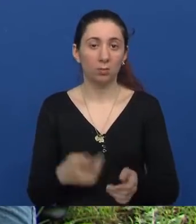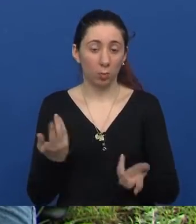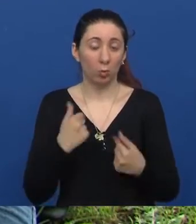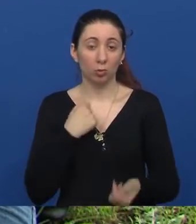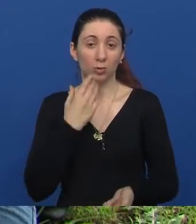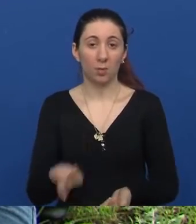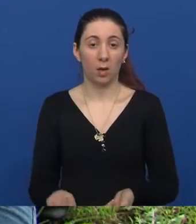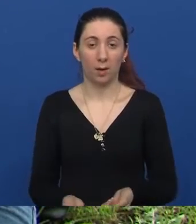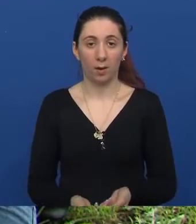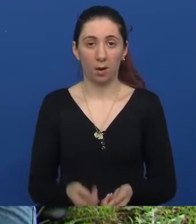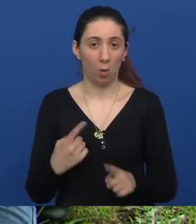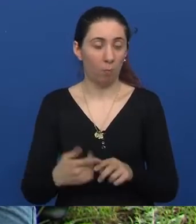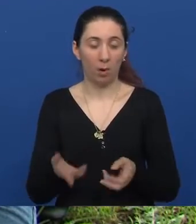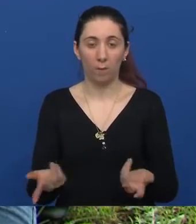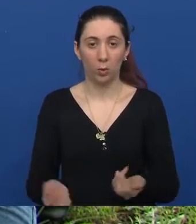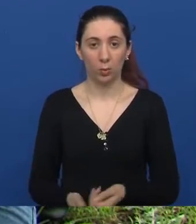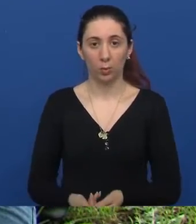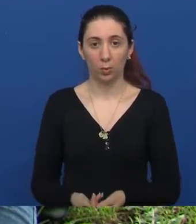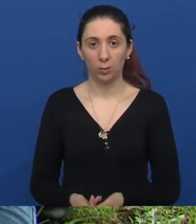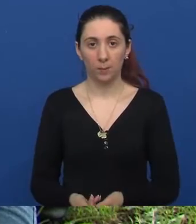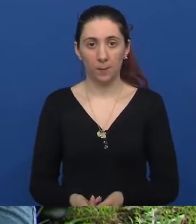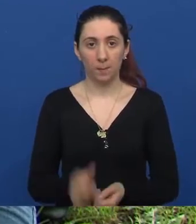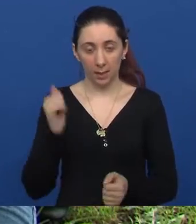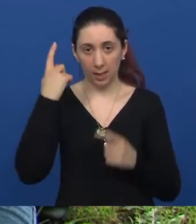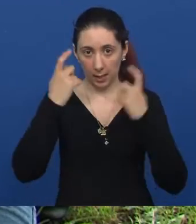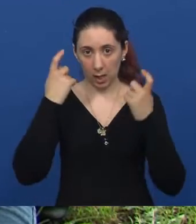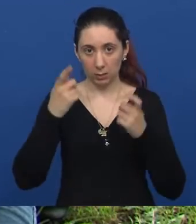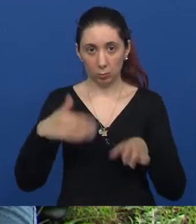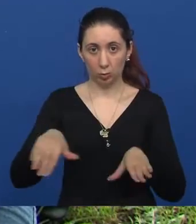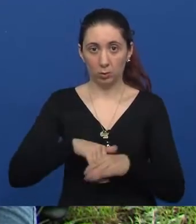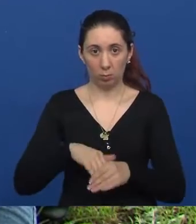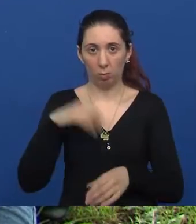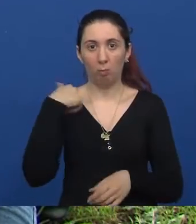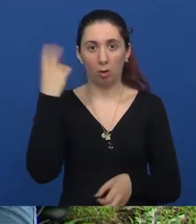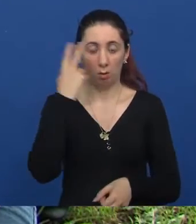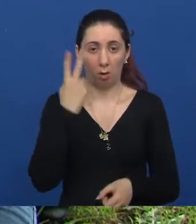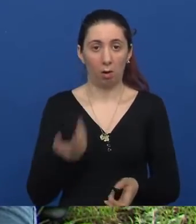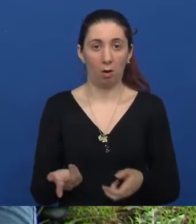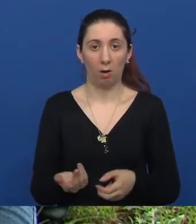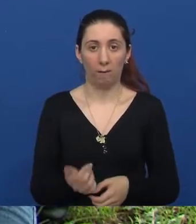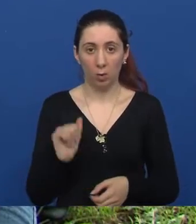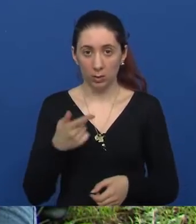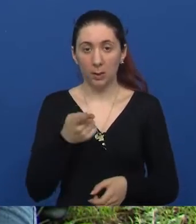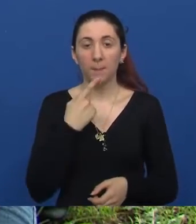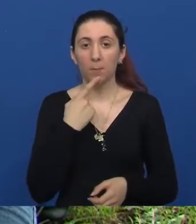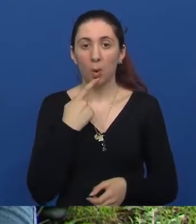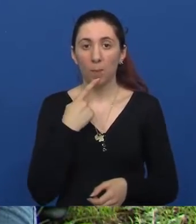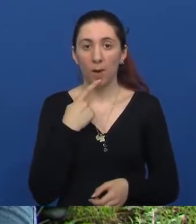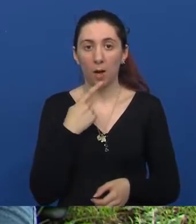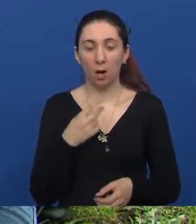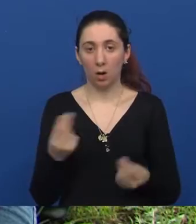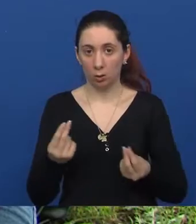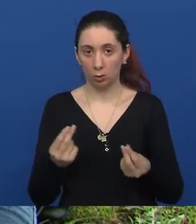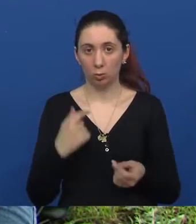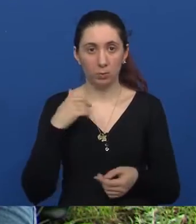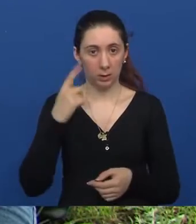je to što sam rekla. Da, upravo to. Razmišljaš li možda i o zaposlenju? Naravno. Jesi li probala nešto? Evo, znamo da